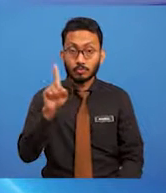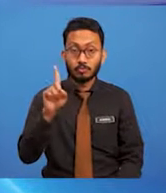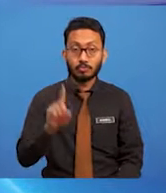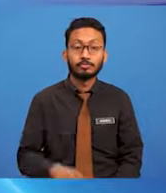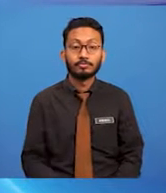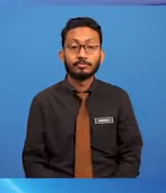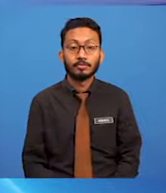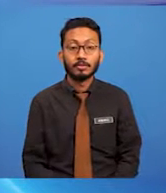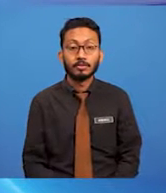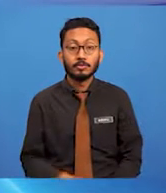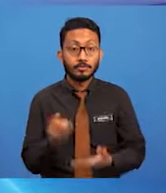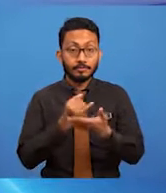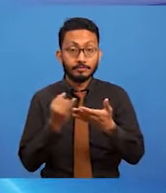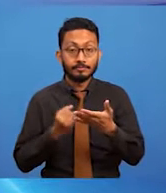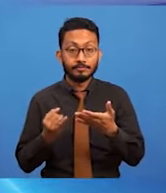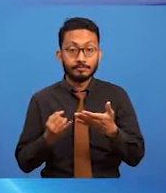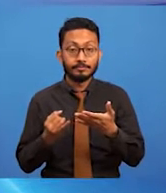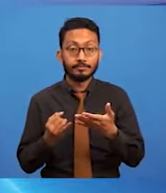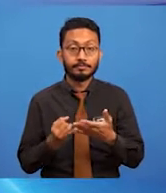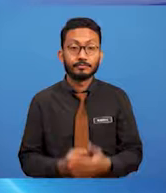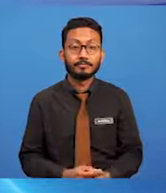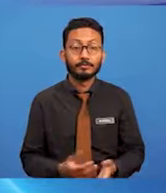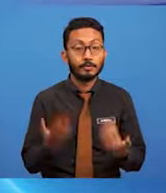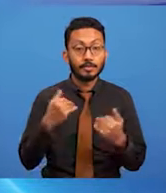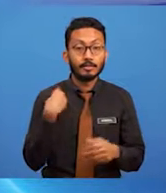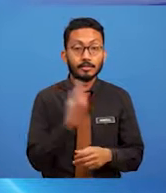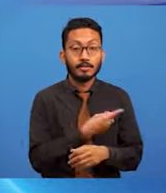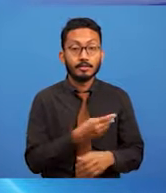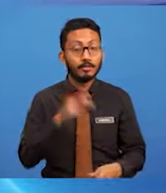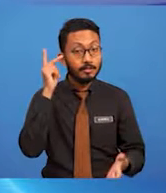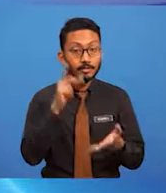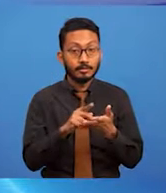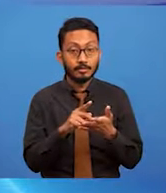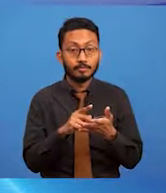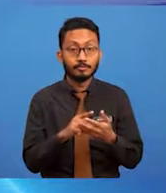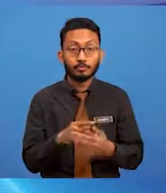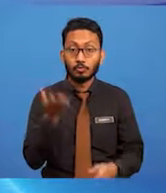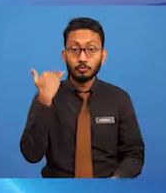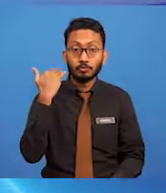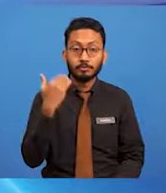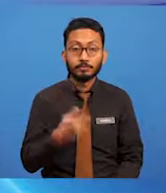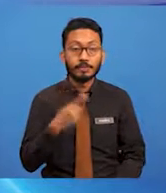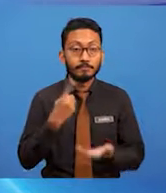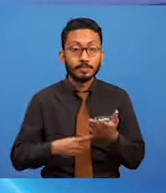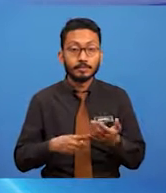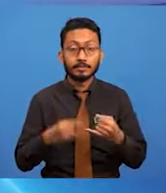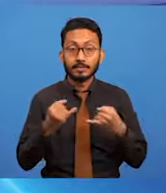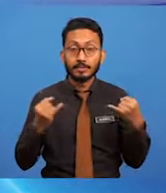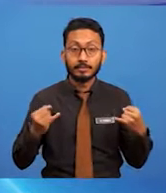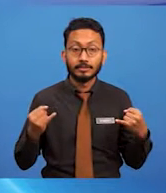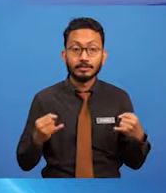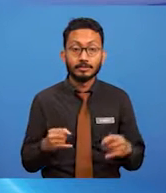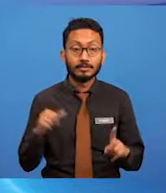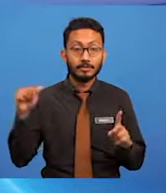atau lukisan, mari kita kenali terlebih dahulu apa jenis arahan